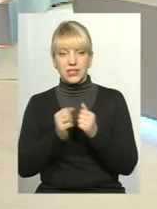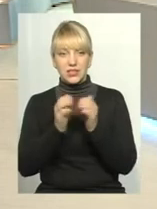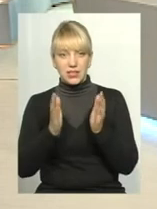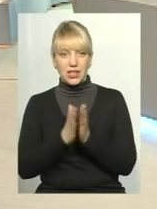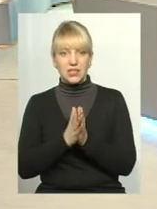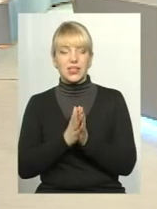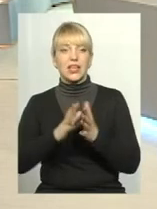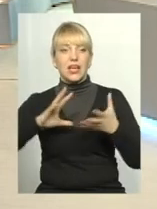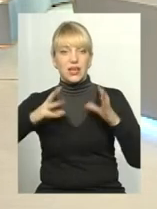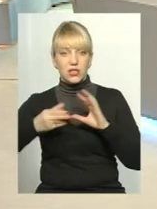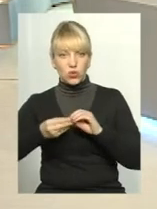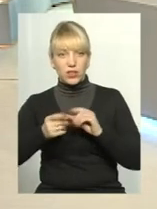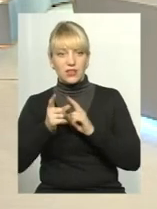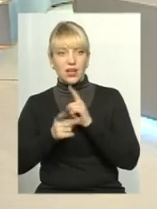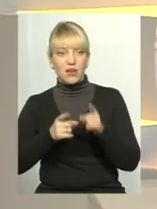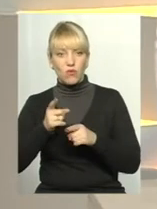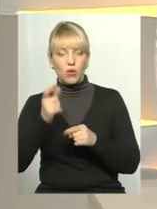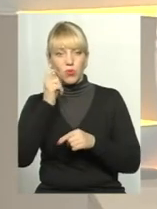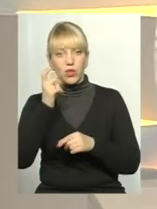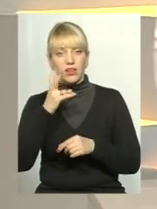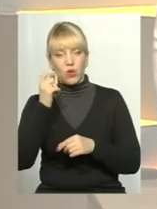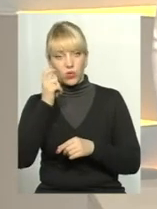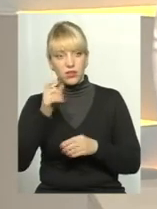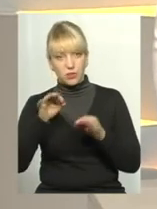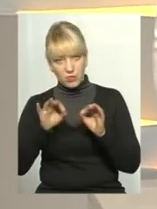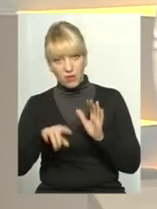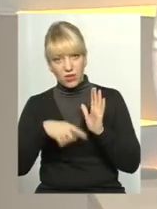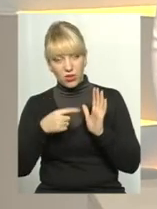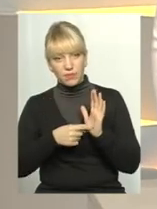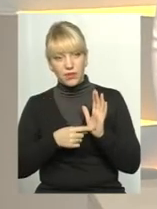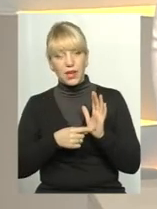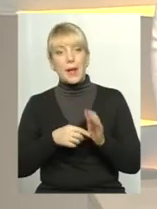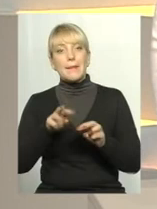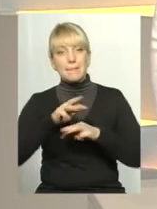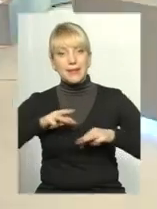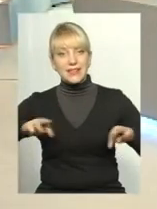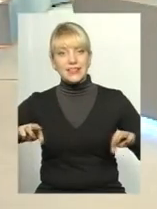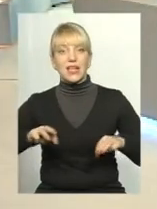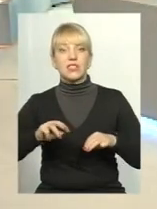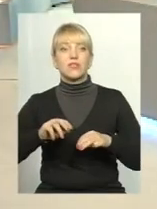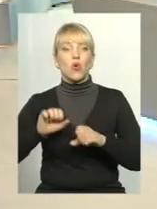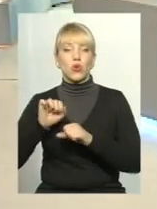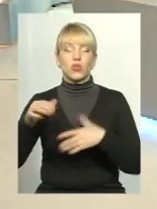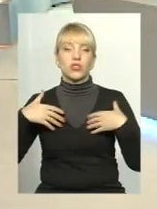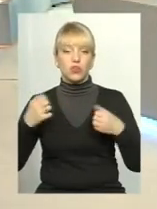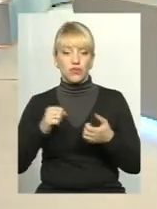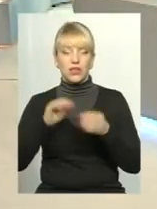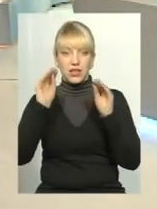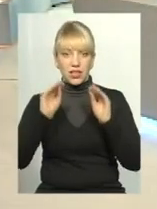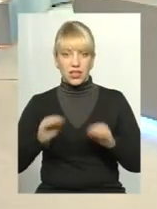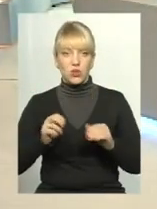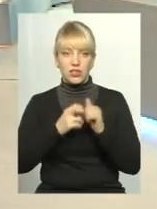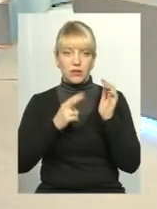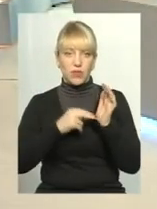реформи медицини на Україні. Правильно? Ну, скажемо так. Міністерство охорони здоров'я декларує, 17-й рік – це